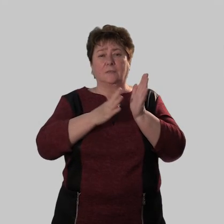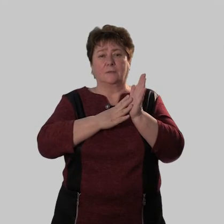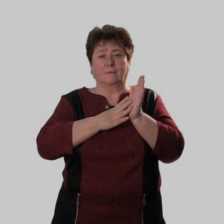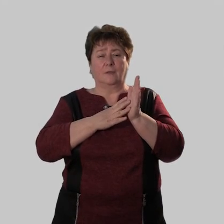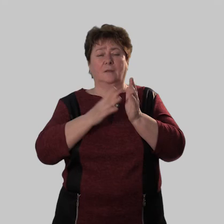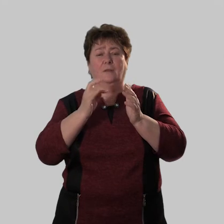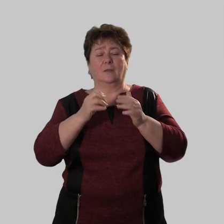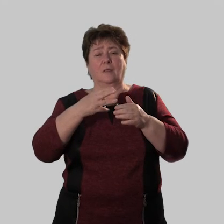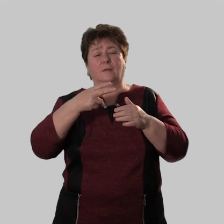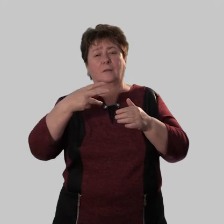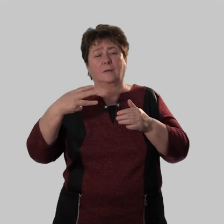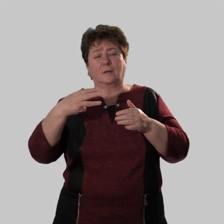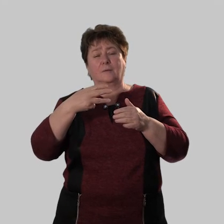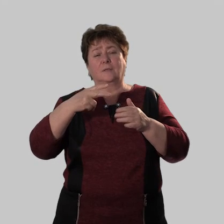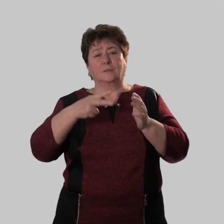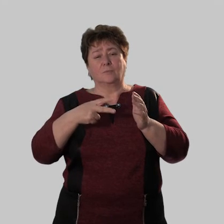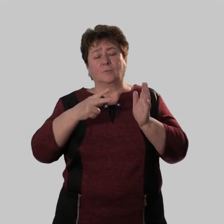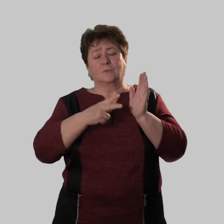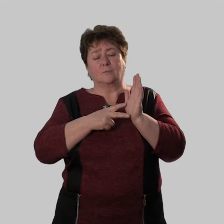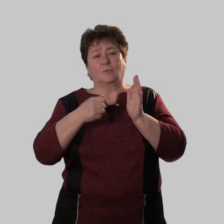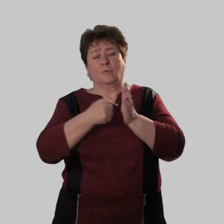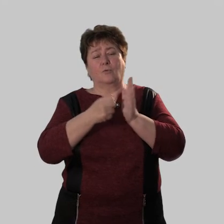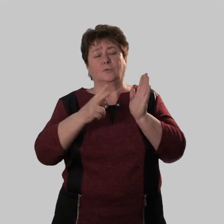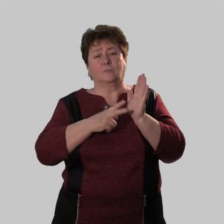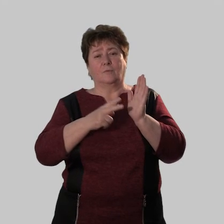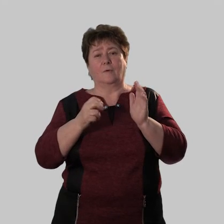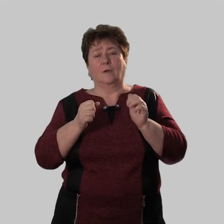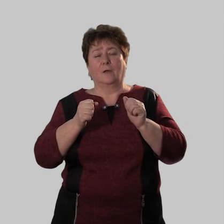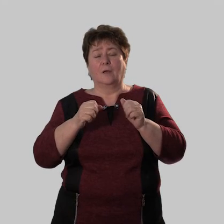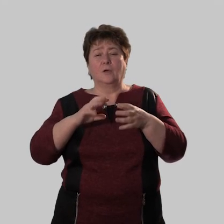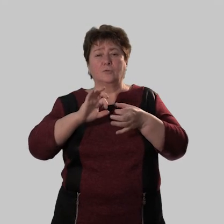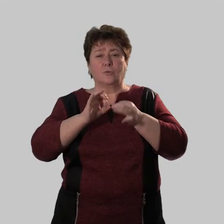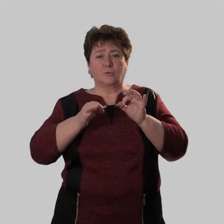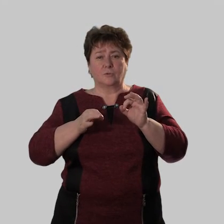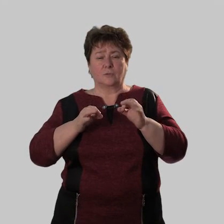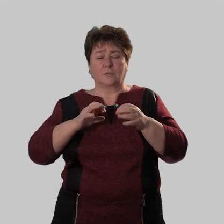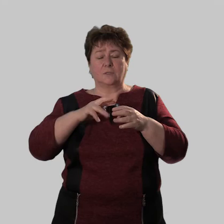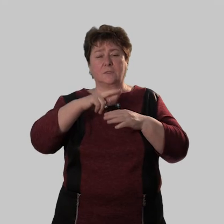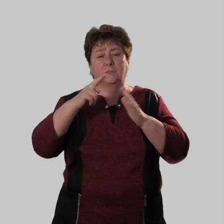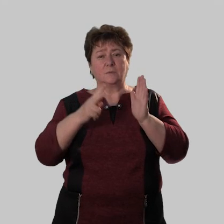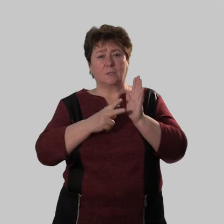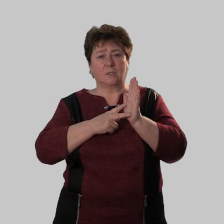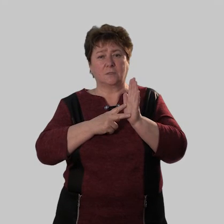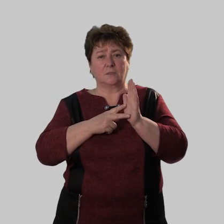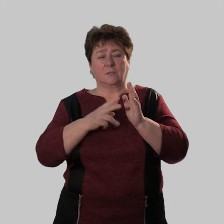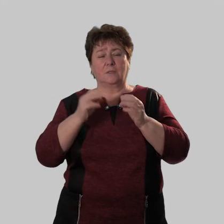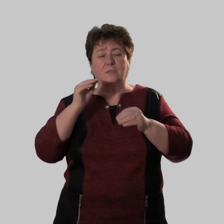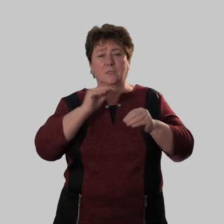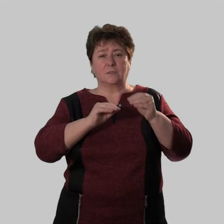9 на третьем на седьмом в седьмом до седьмого сложные 17